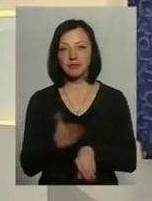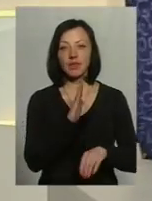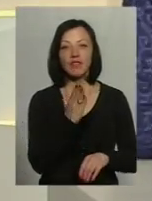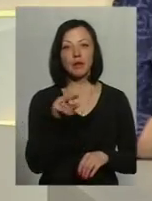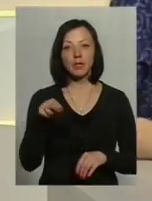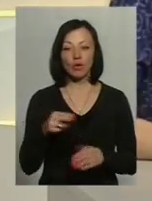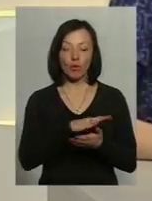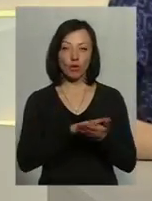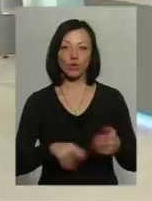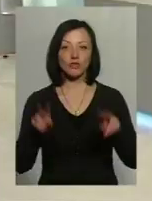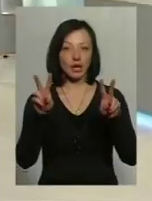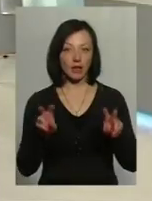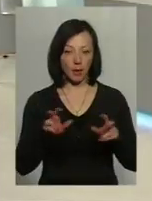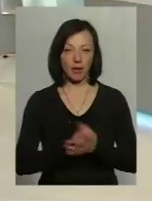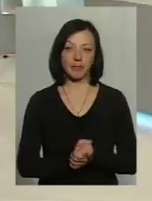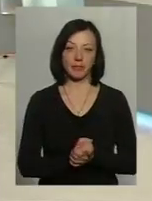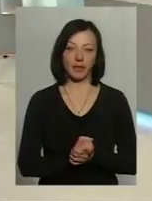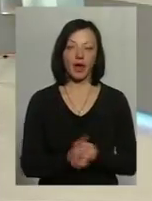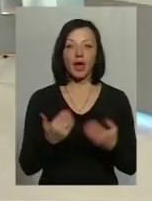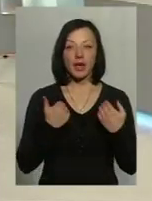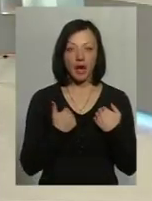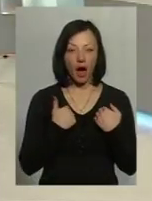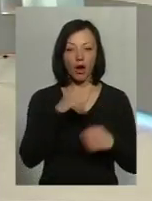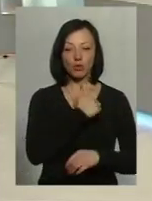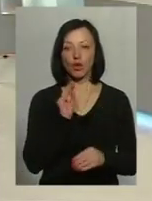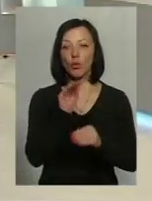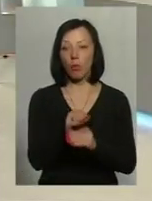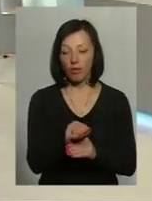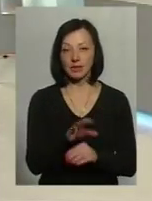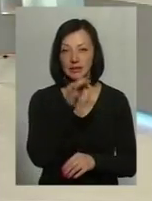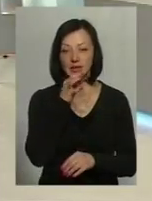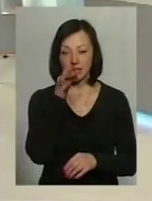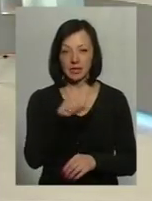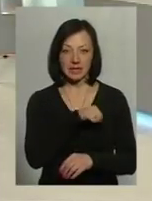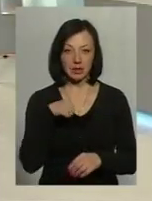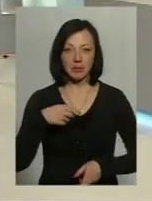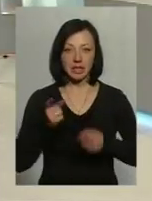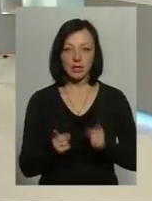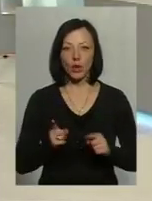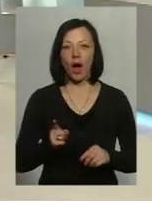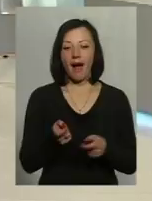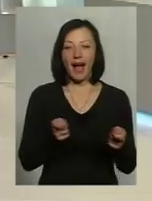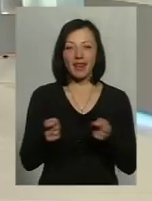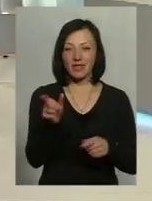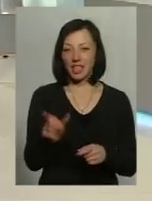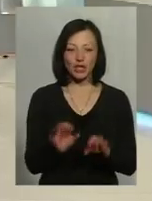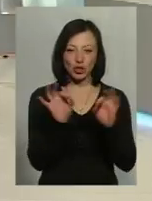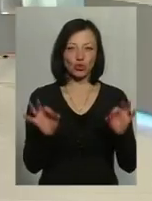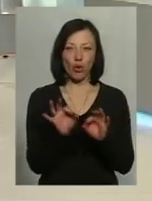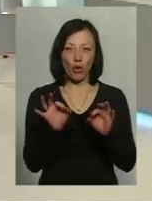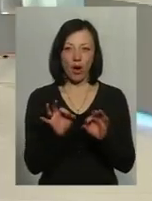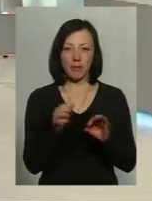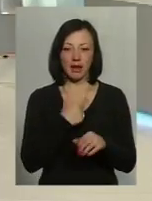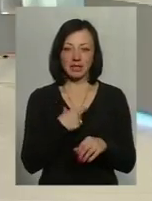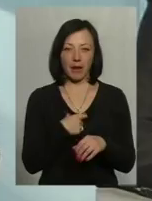продовження тем. Я думаю оце доповнити, але вже колега сам сказав, дійсно роботодавець нічого в цьому не виграє, тому що ще